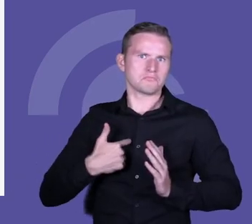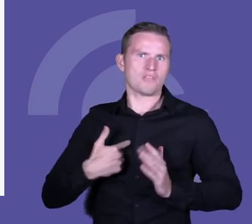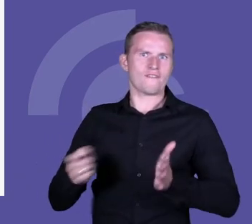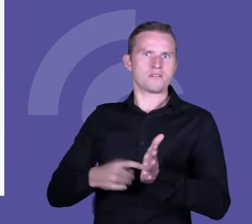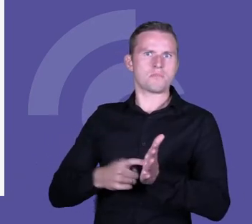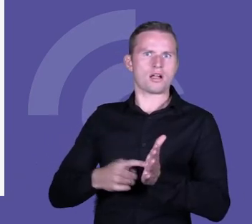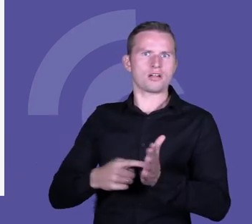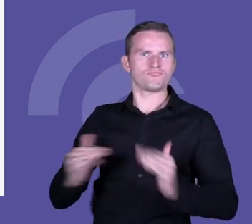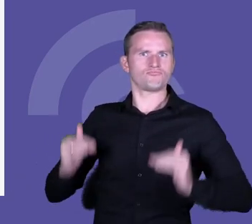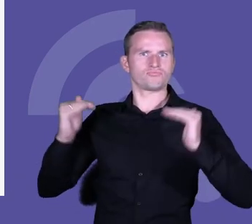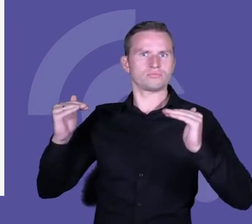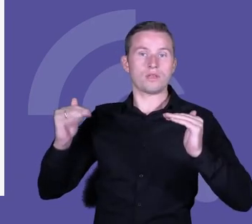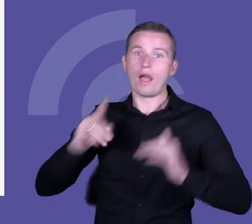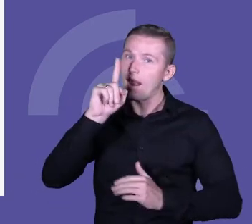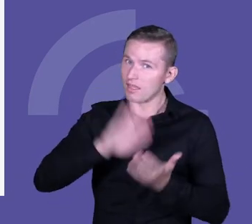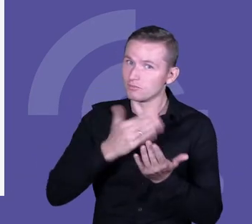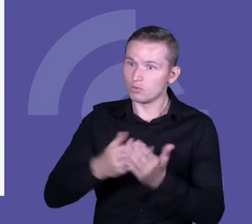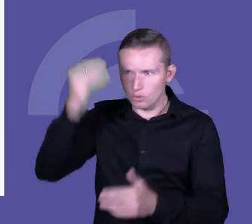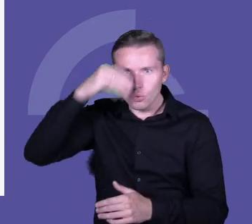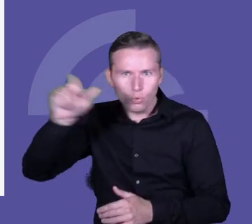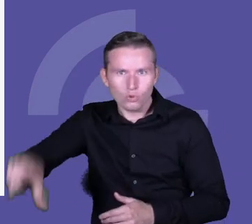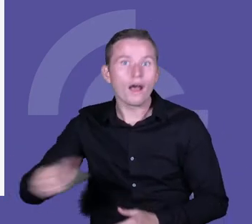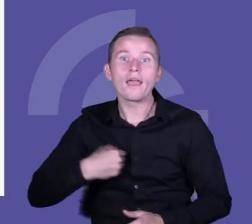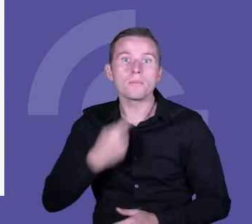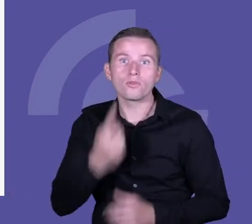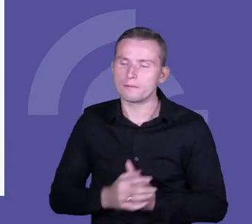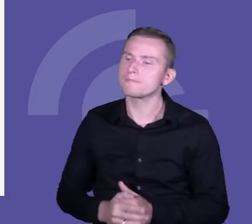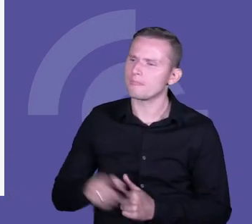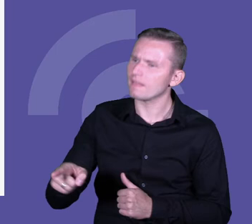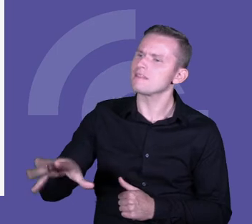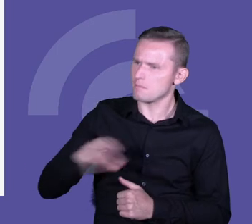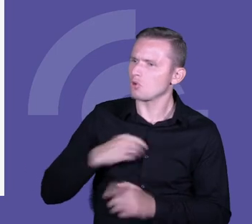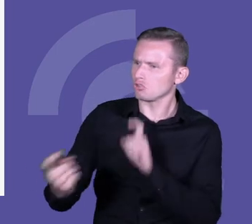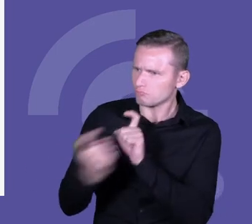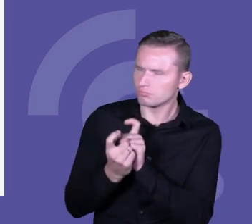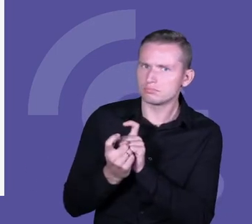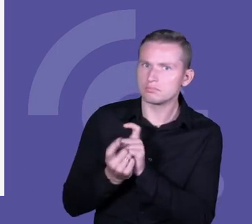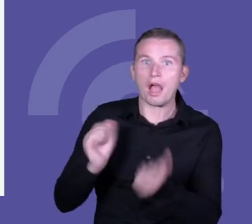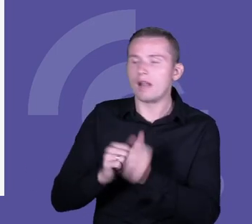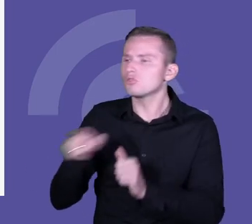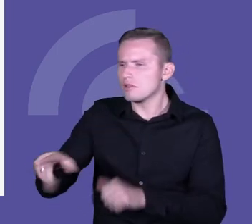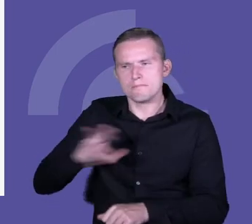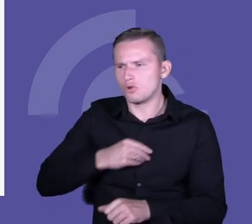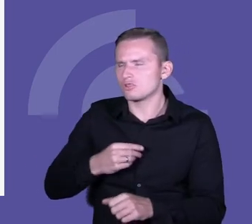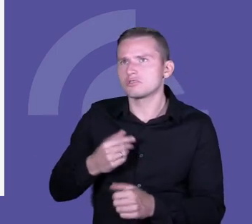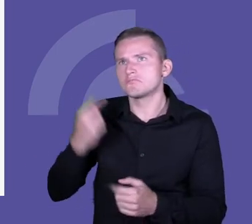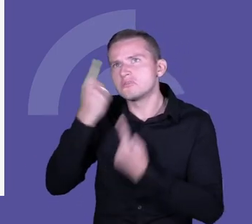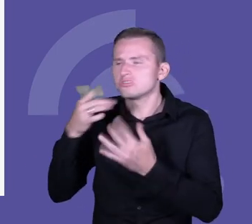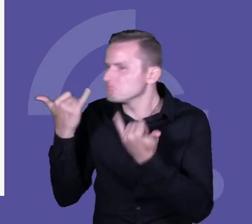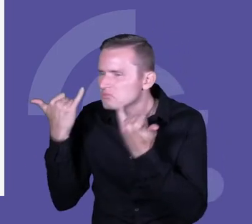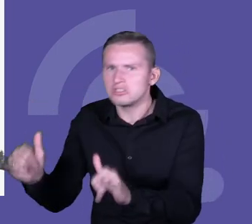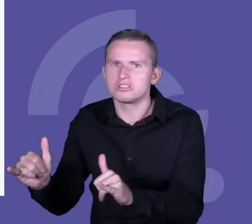kiedy ja powiem uczniowi, dobra, to w tym momencie ty możesz kwestionować, albo możesz chcieć inaczej, albo możesz mieć lepsze